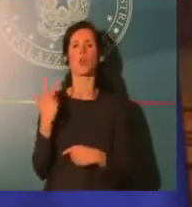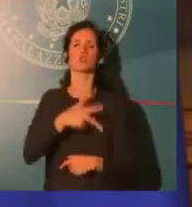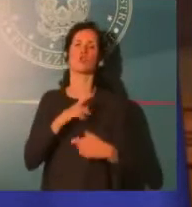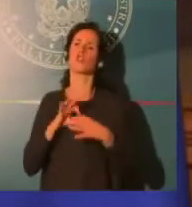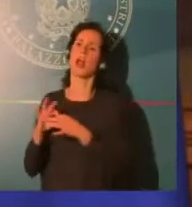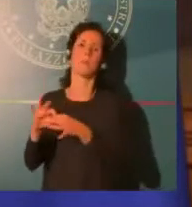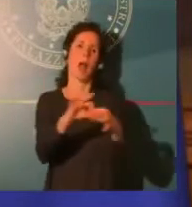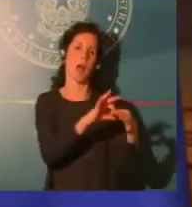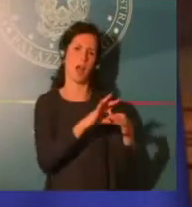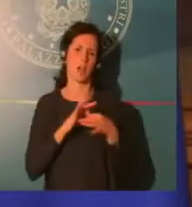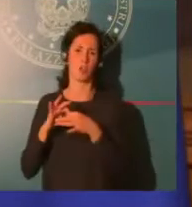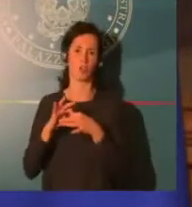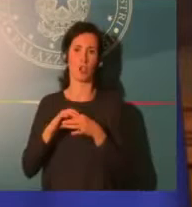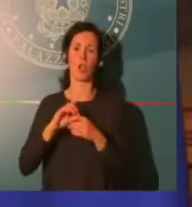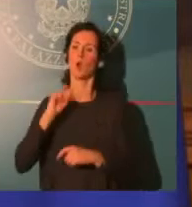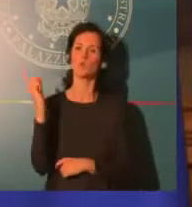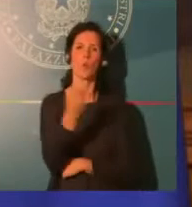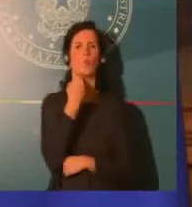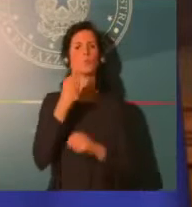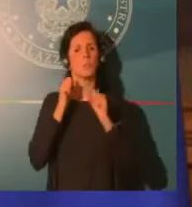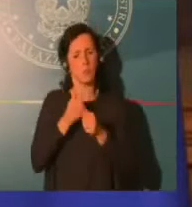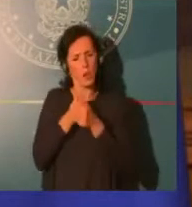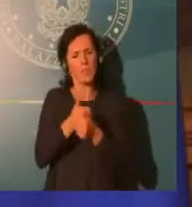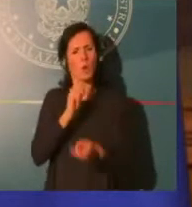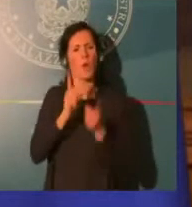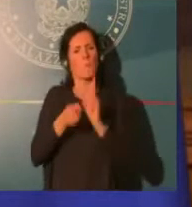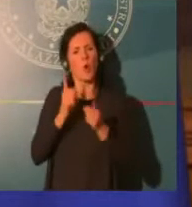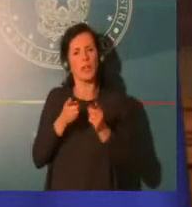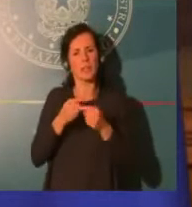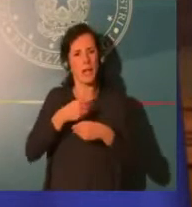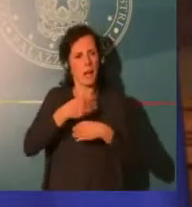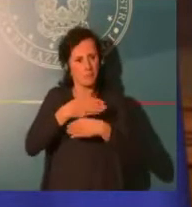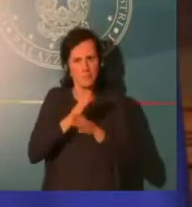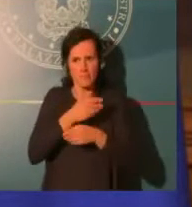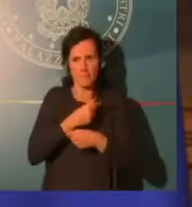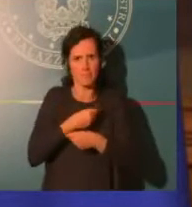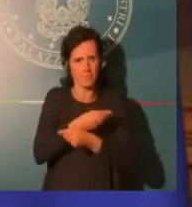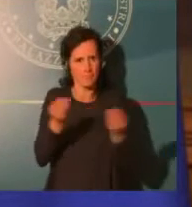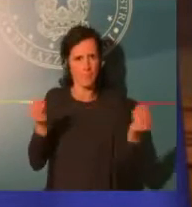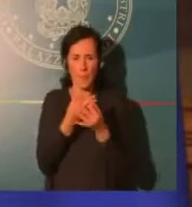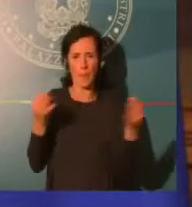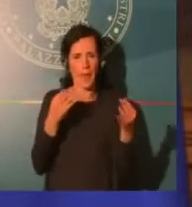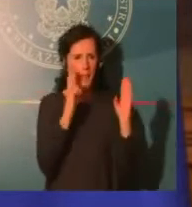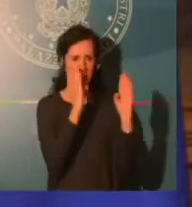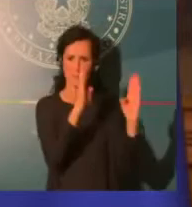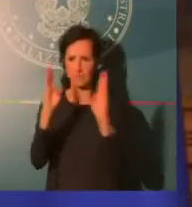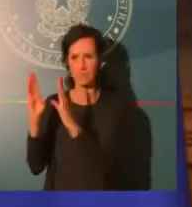misure servono a operare una distribuzione, chi in questo momento sta vendo meno ovviamente